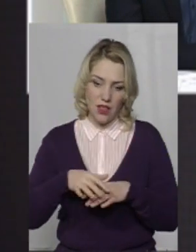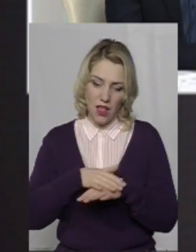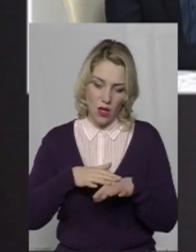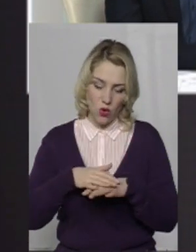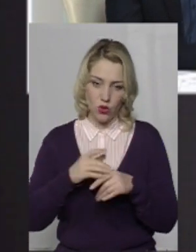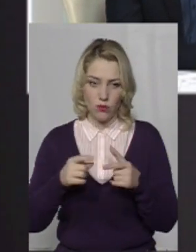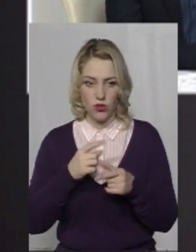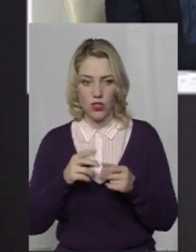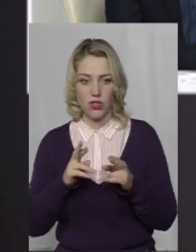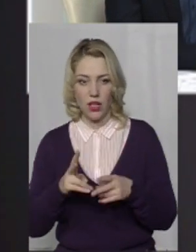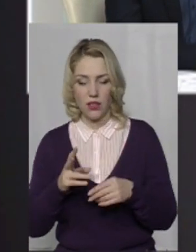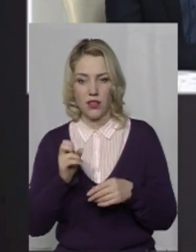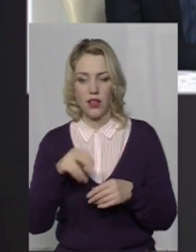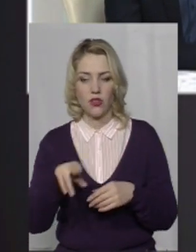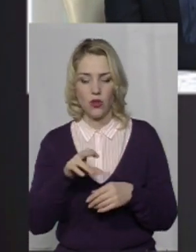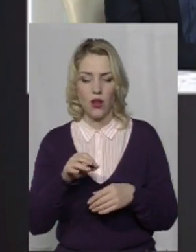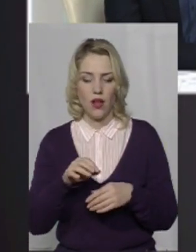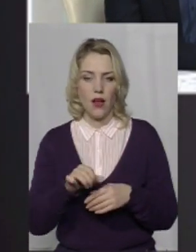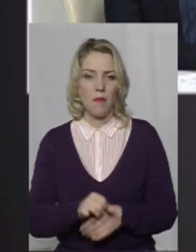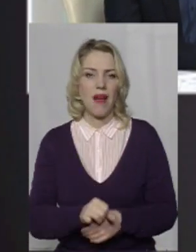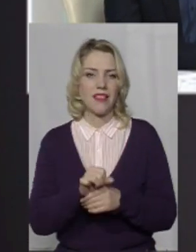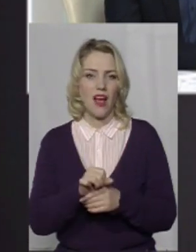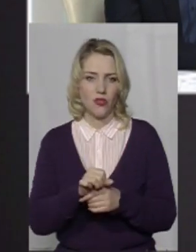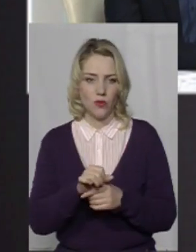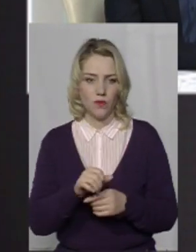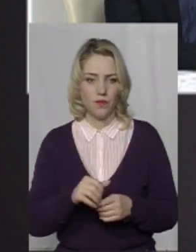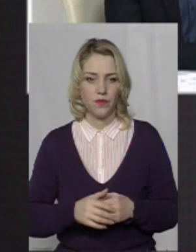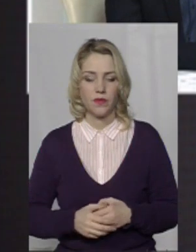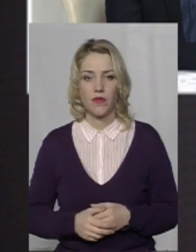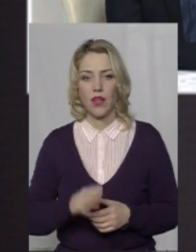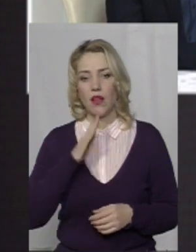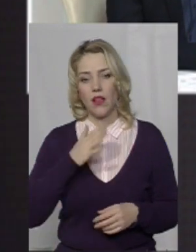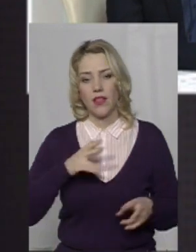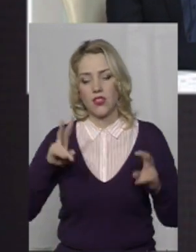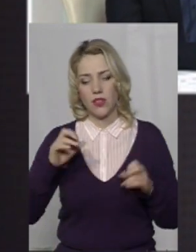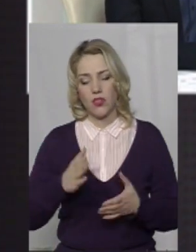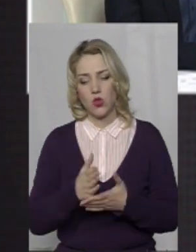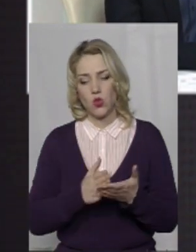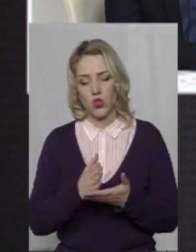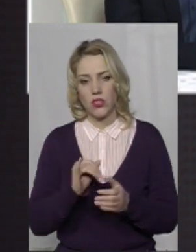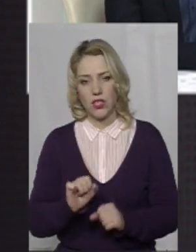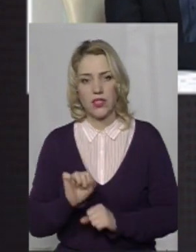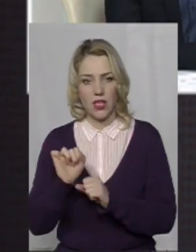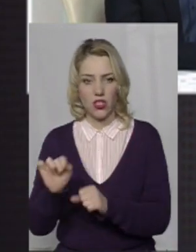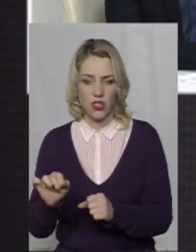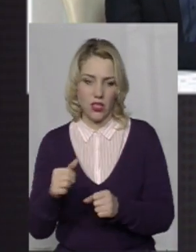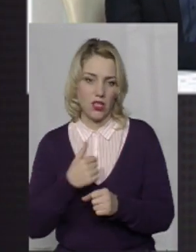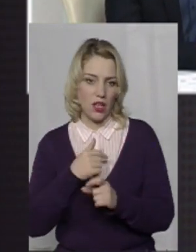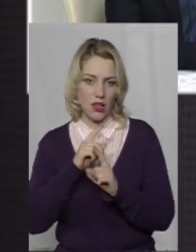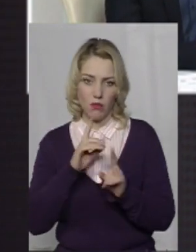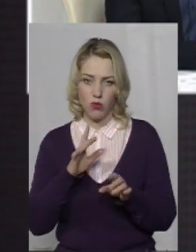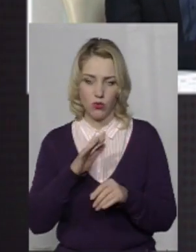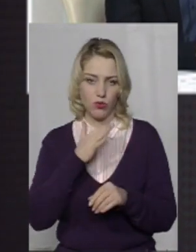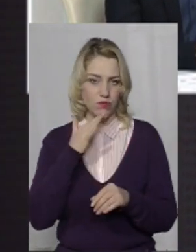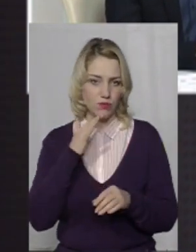Я в проєкції майдановських подій. Так, вдячний. Наш довід служити і захищати. І я не буду